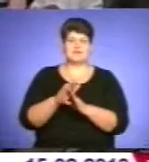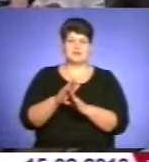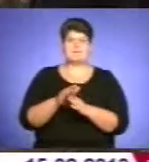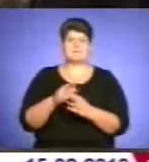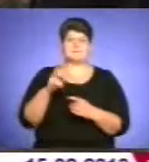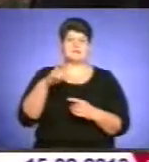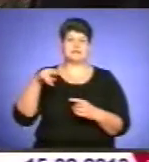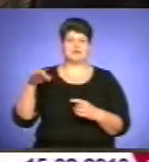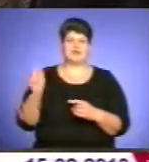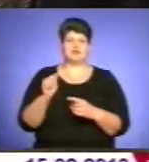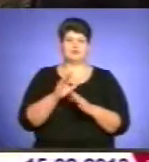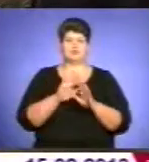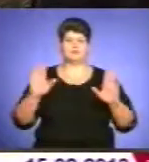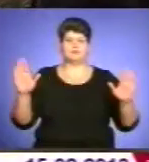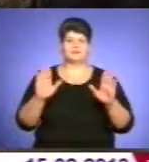пісню.